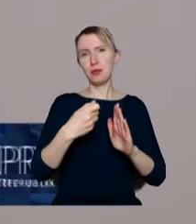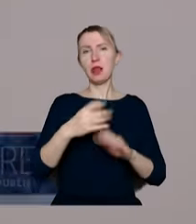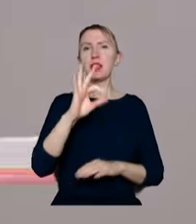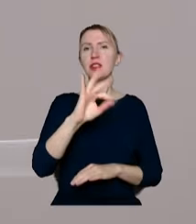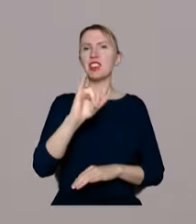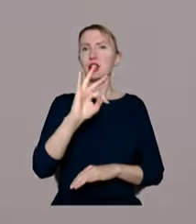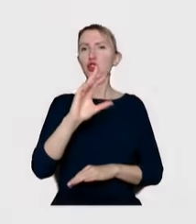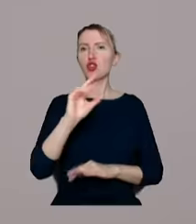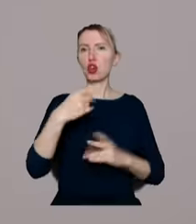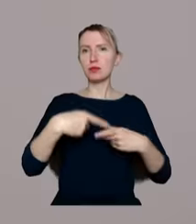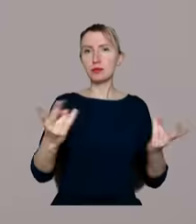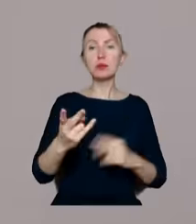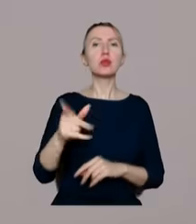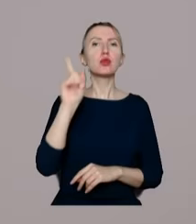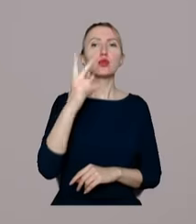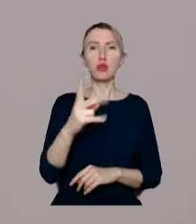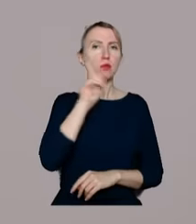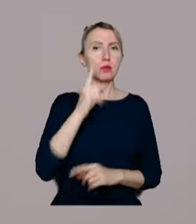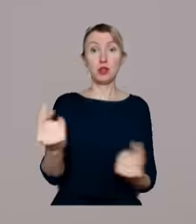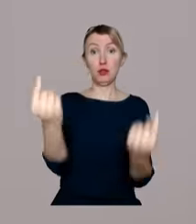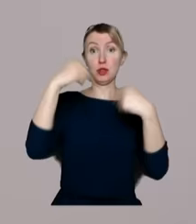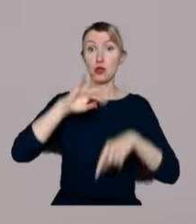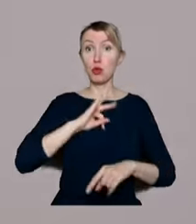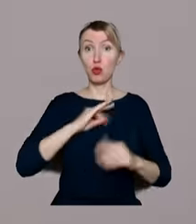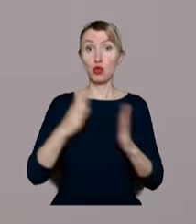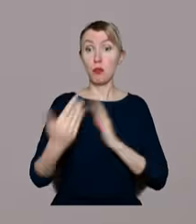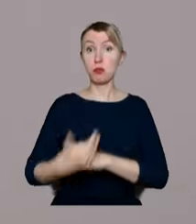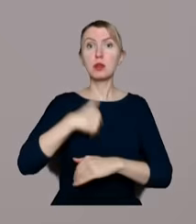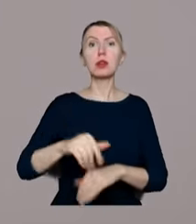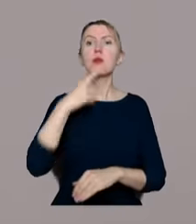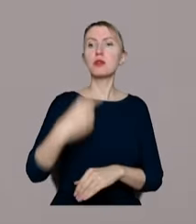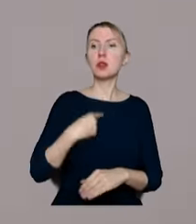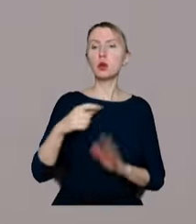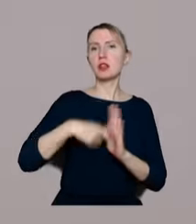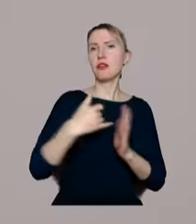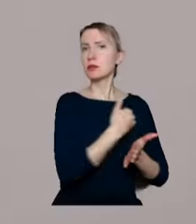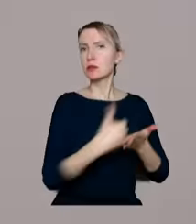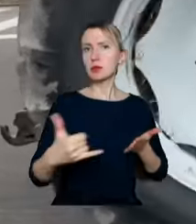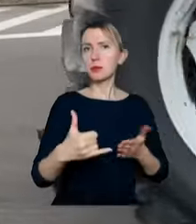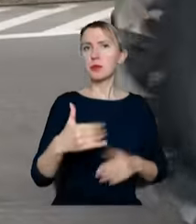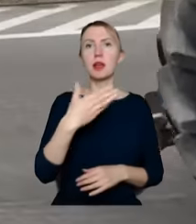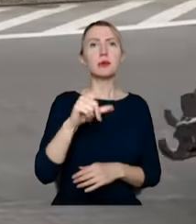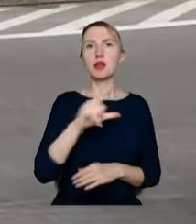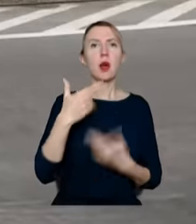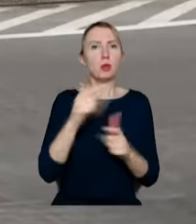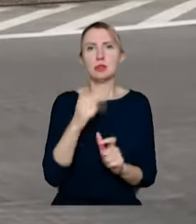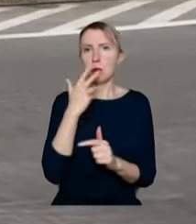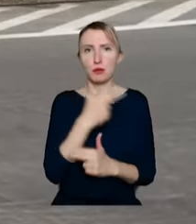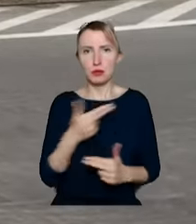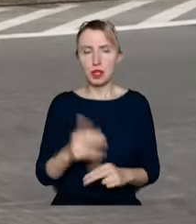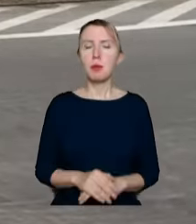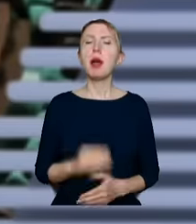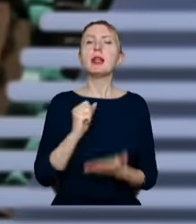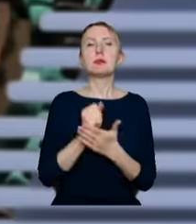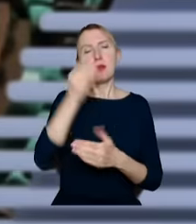przyjechało do mnie dwóch panów. Powiedziały mi, że ja ten film mam usunąć i na temat Michała nie odzywać się. Sprawa została zgłoszona